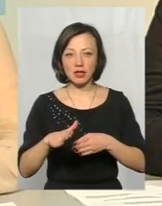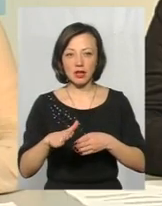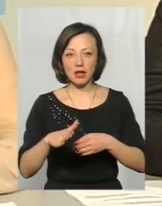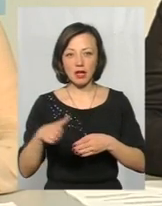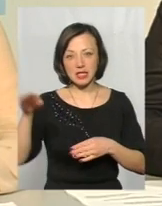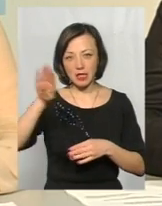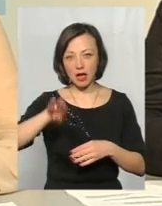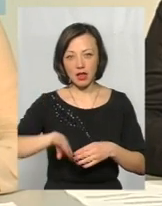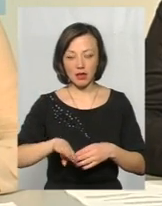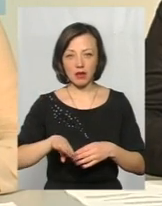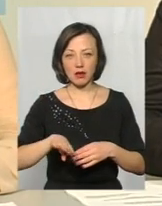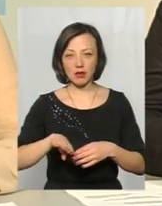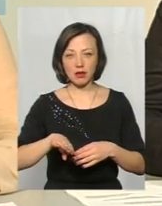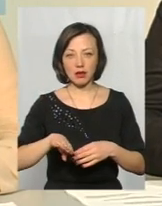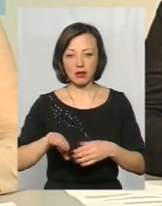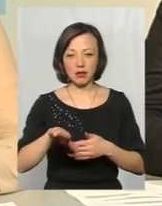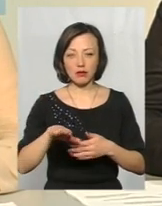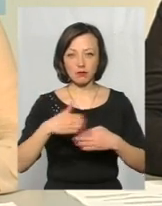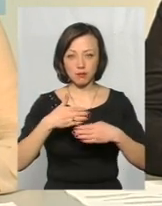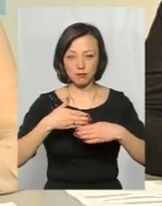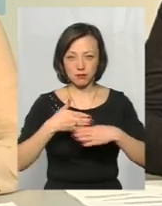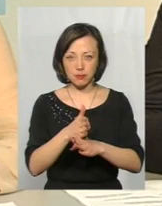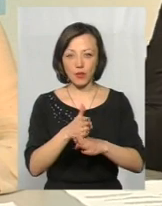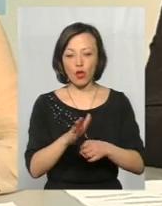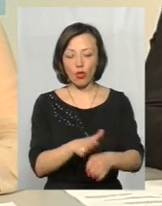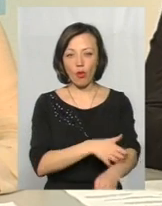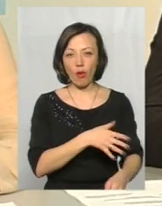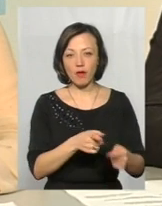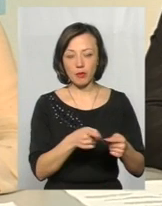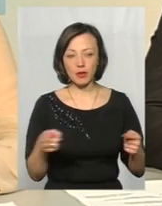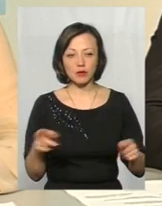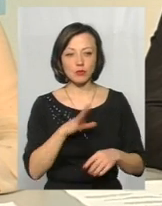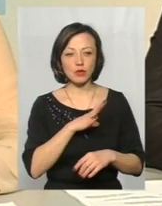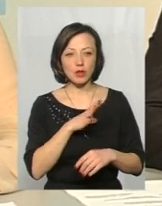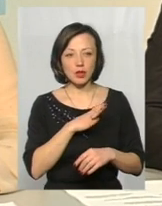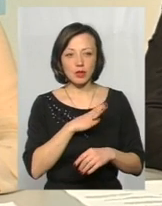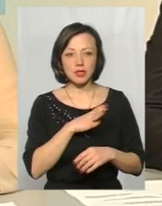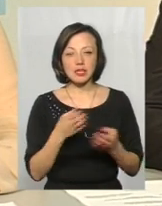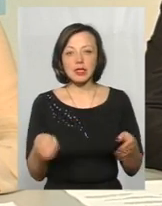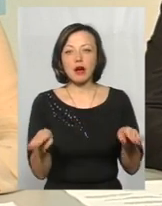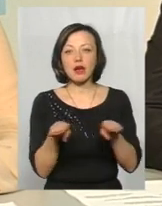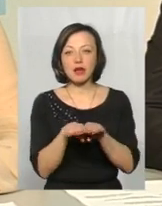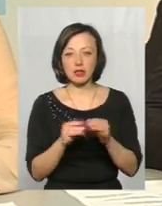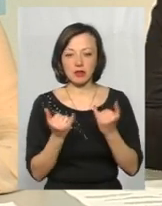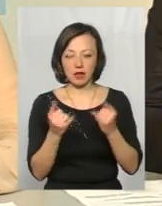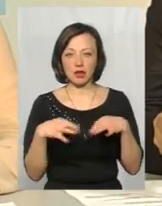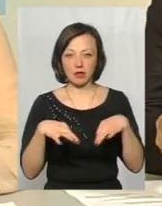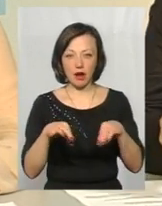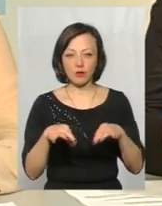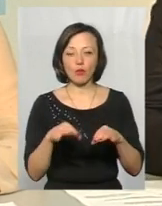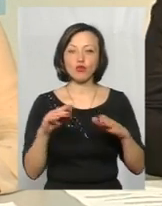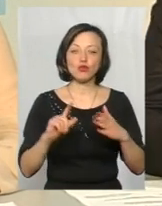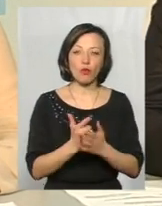оцієї, і взагалі довгий період він був закритий для транспорту, потім знову